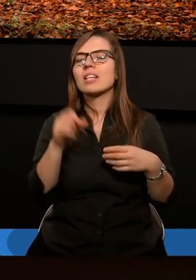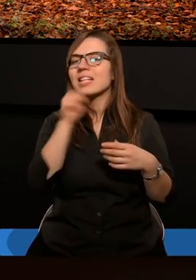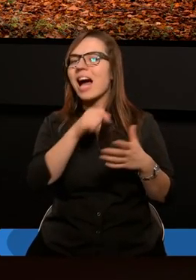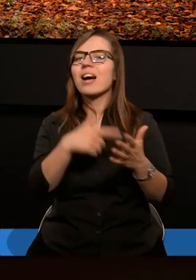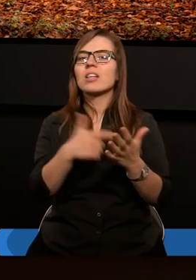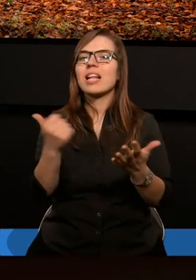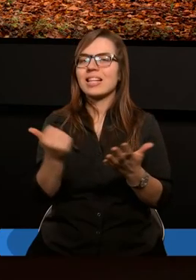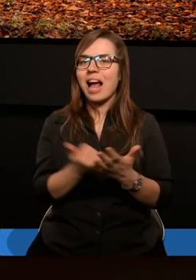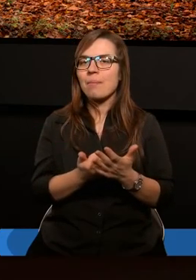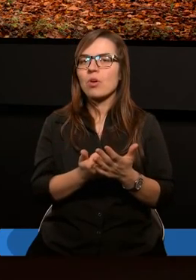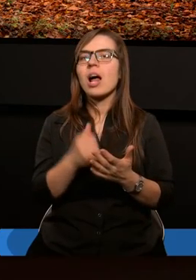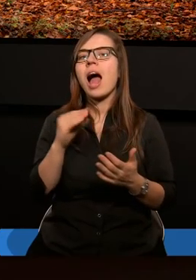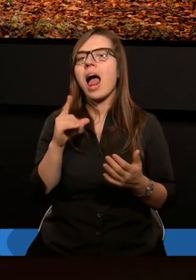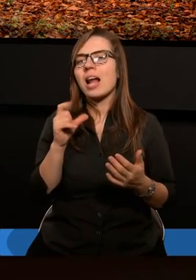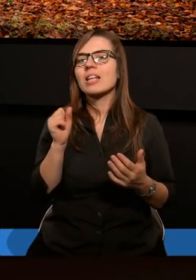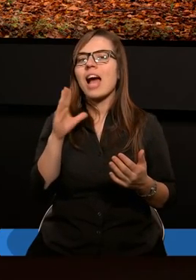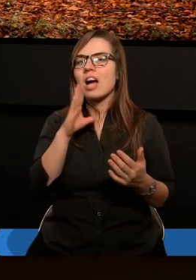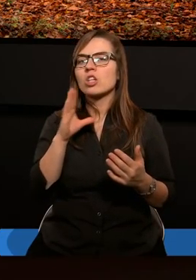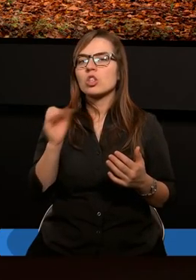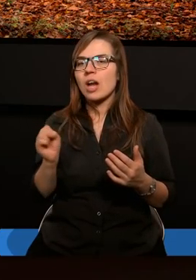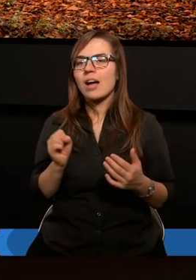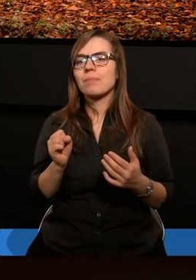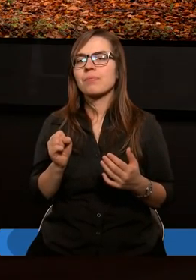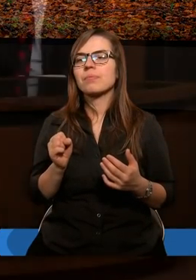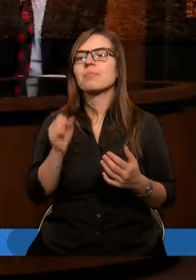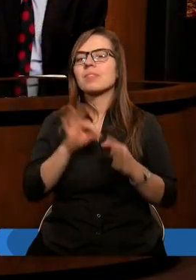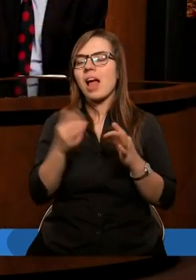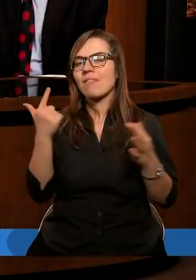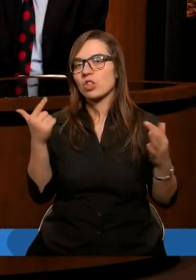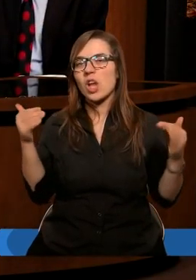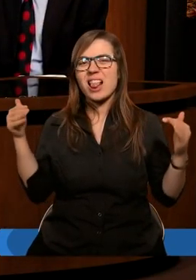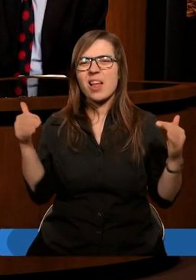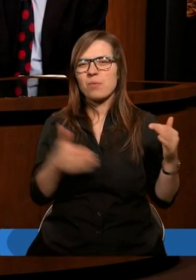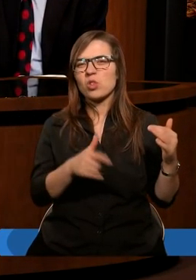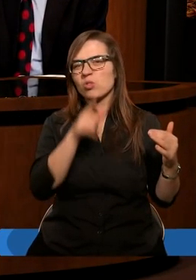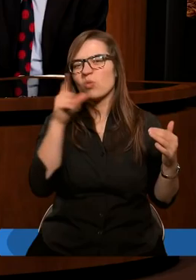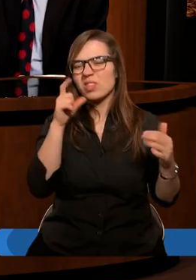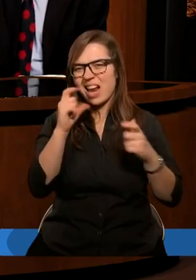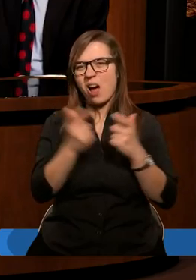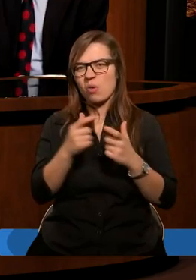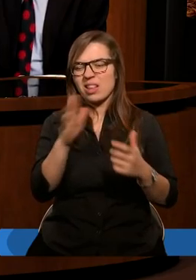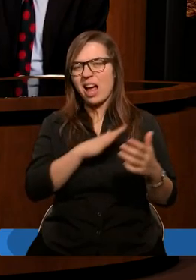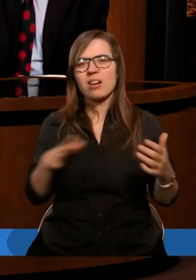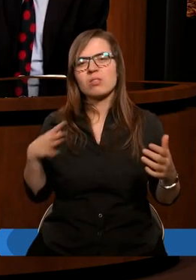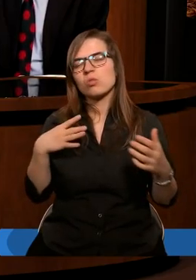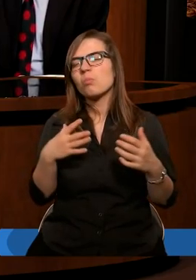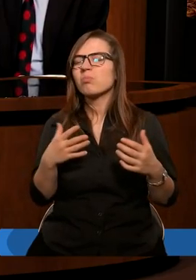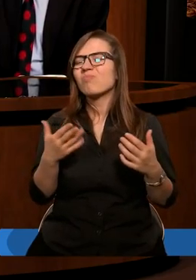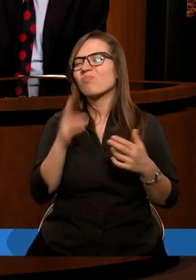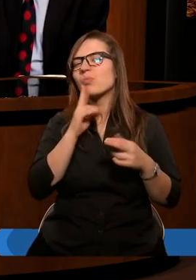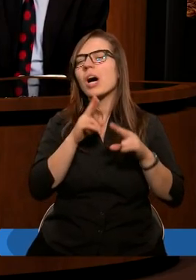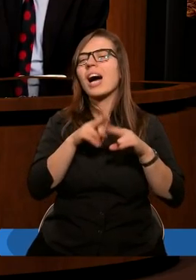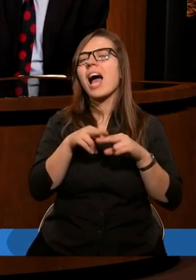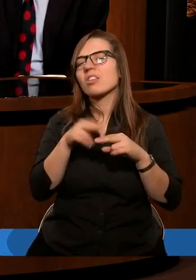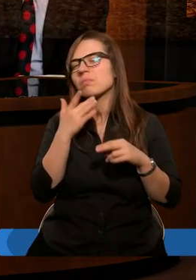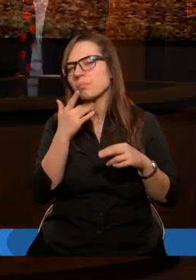starotestamentowego Eliasza. Tak jest, bo nawet siedem tysięcy to na cały naród to była tylko resztka.